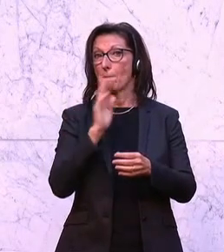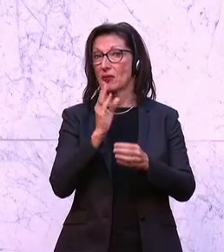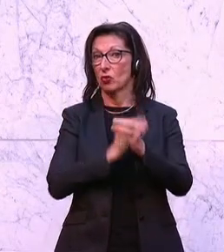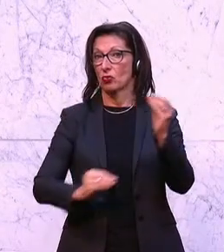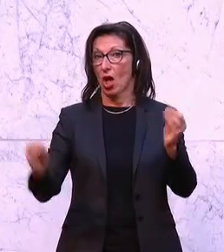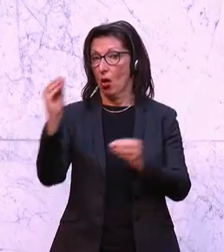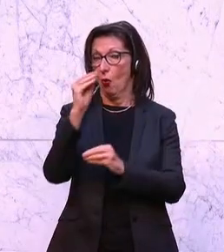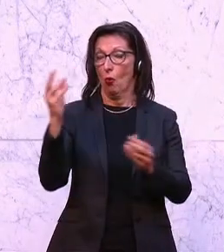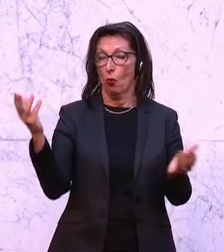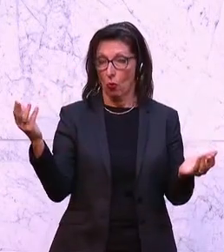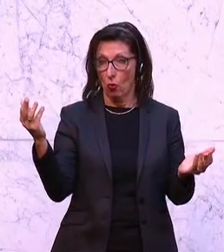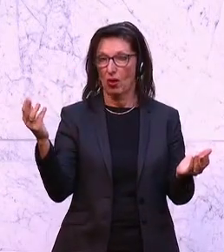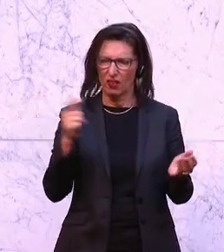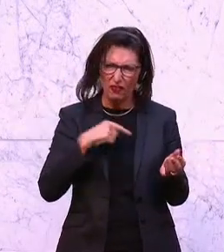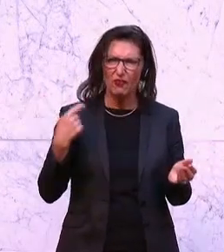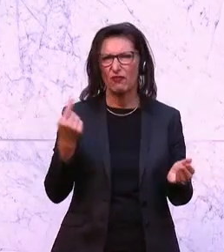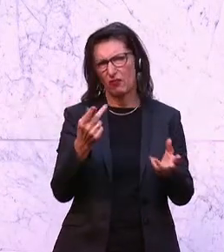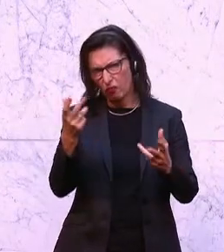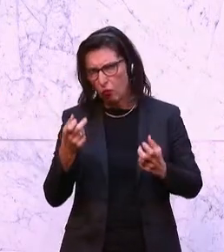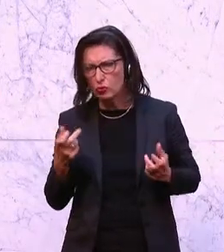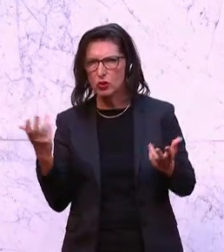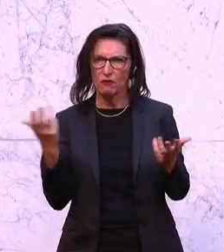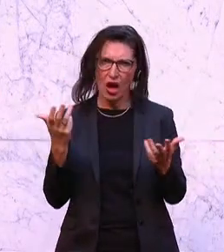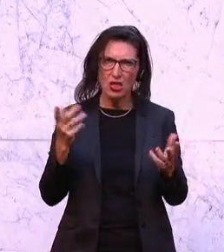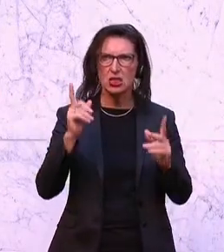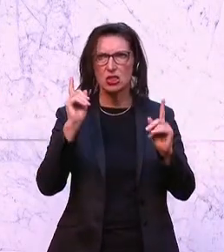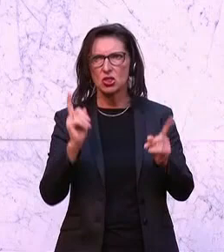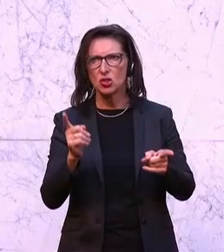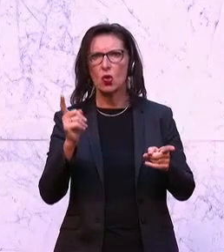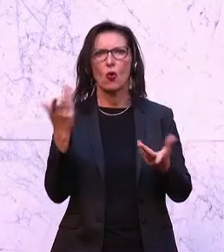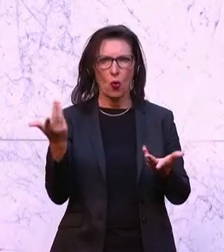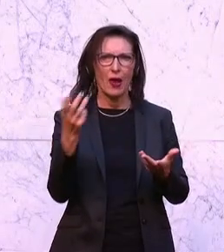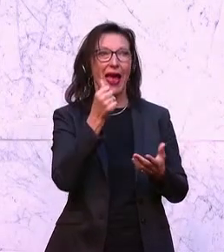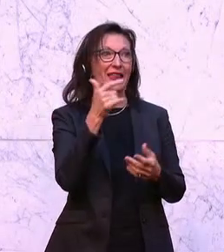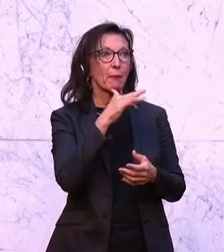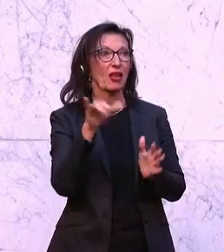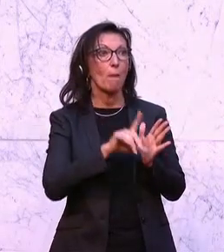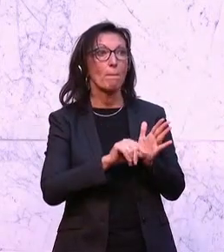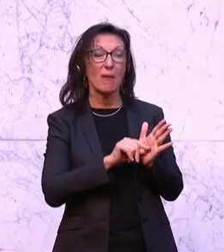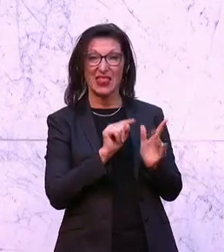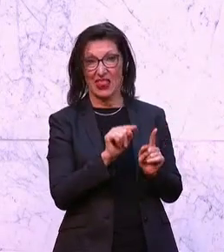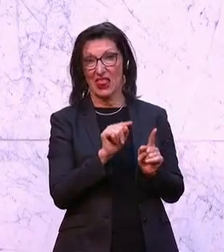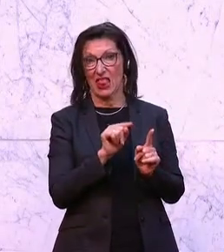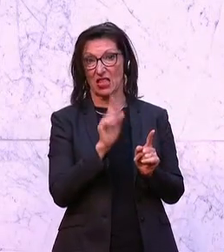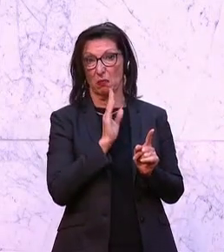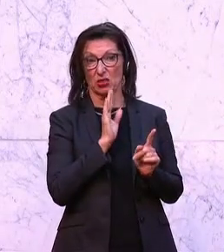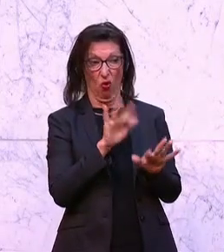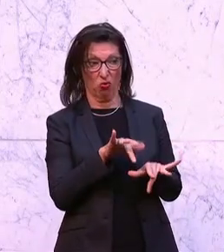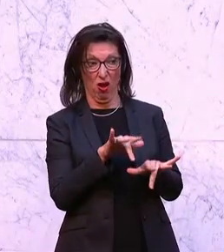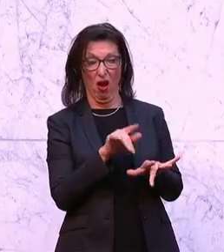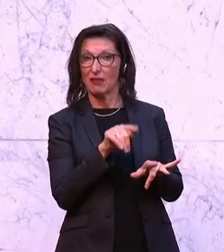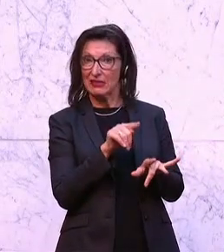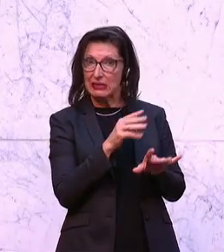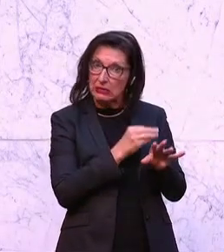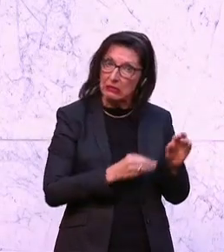Bereich. Und da wäre uns lieber gewesen, zumindest einmal die 1 Million Mindestpensionisten dementsprechend deutlicher zu erhöhen und